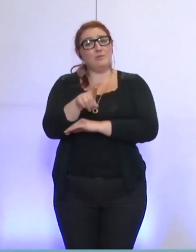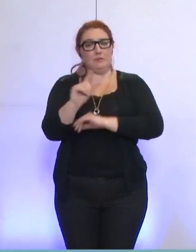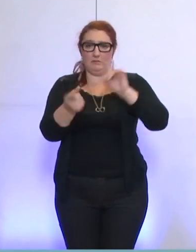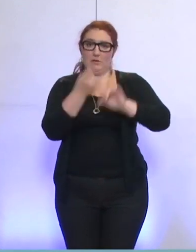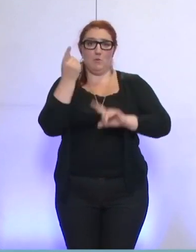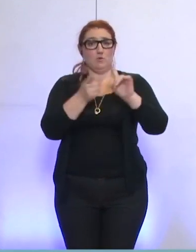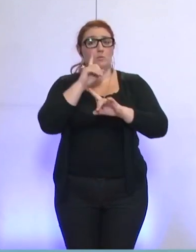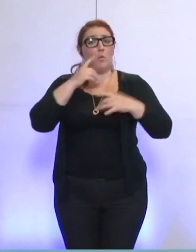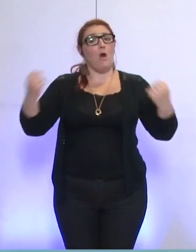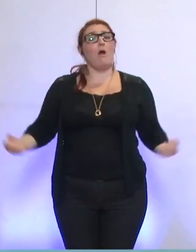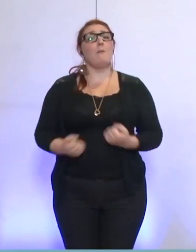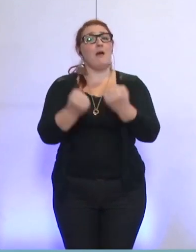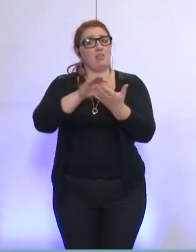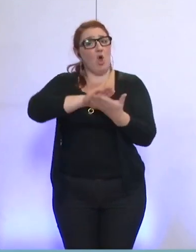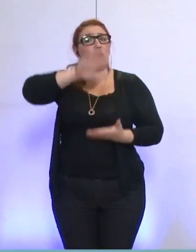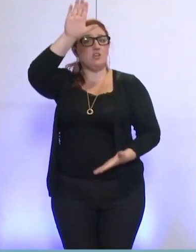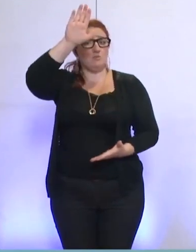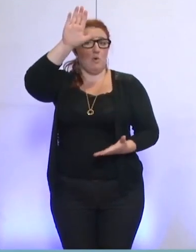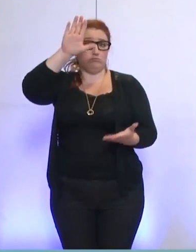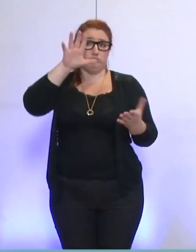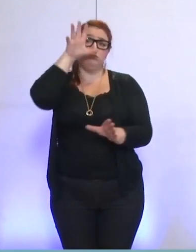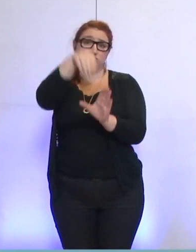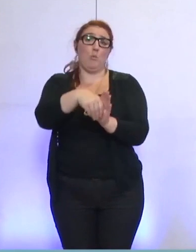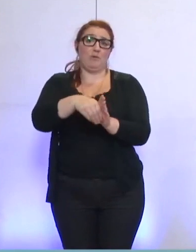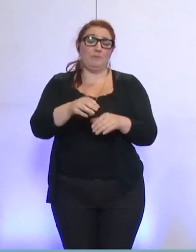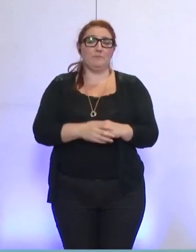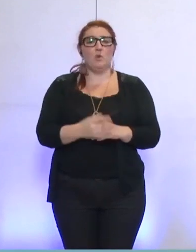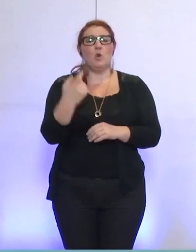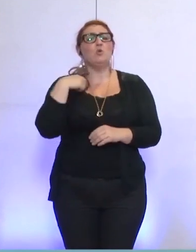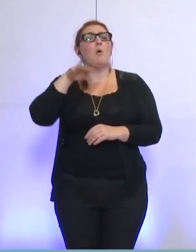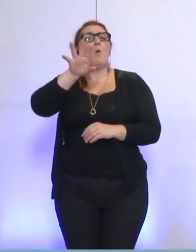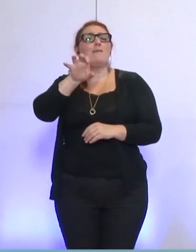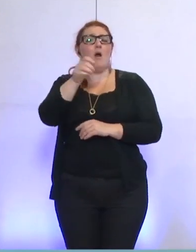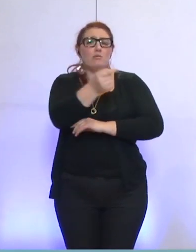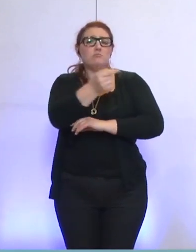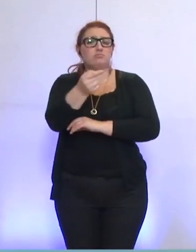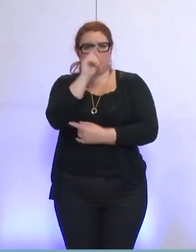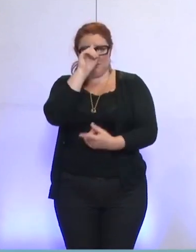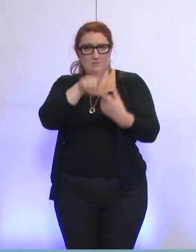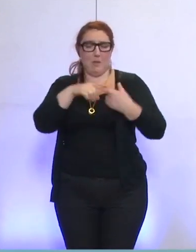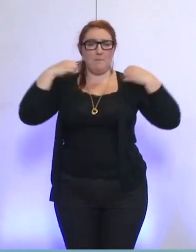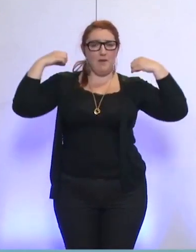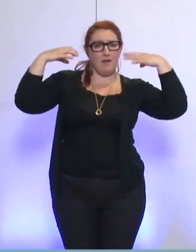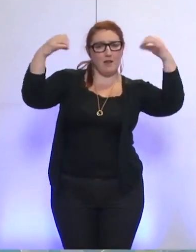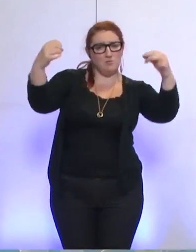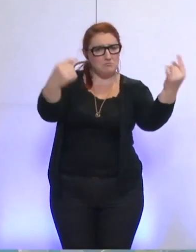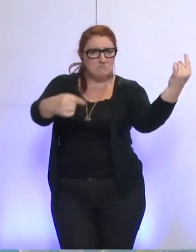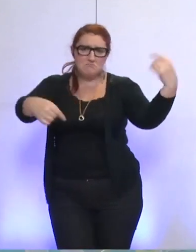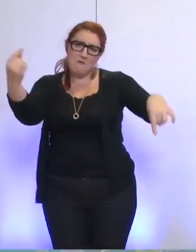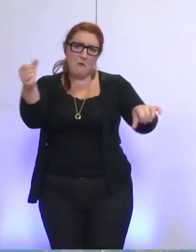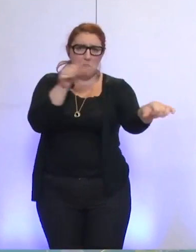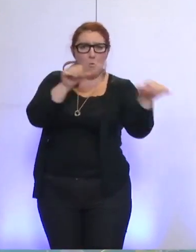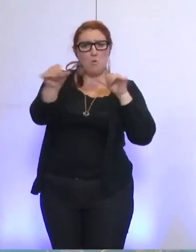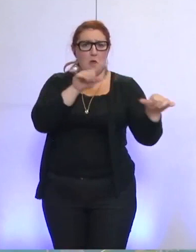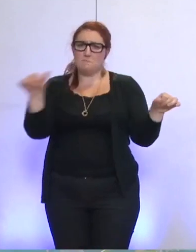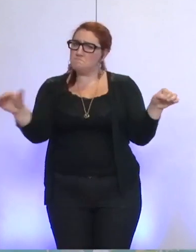engagements de campagne, l'engagement numéro 40 sur une modernisation complète de l'éclairage public, ce